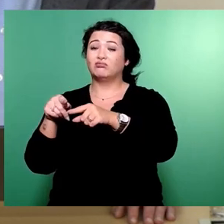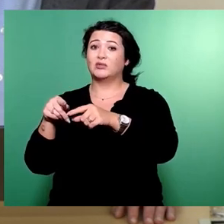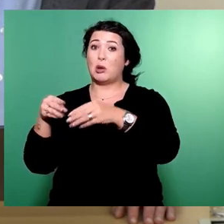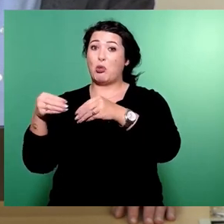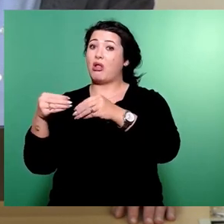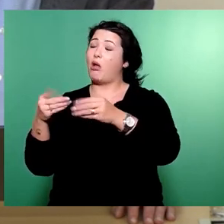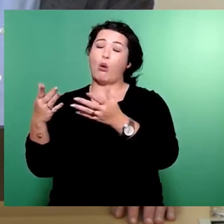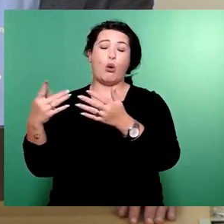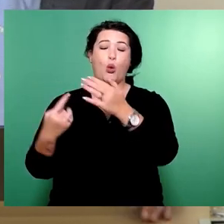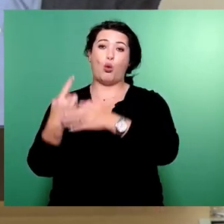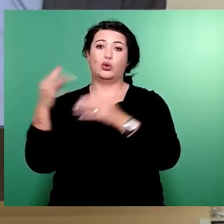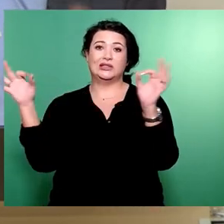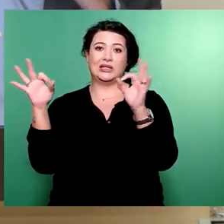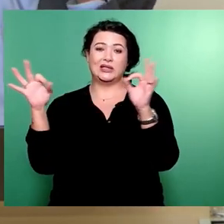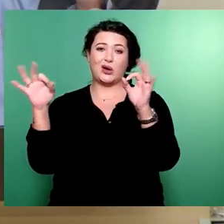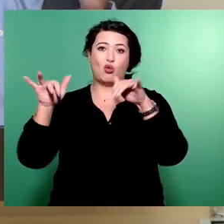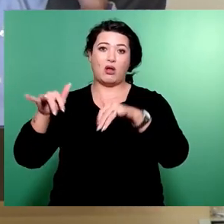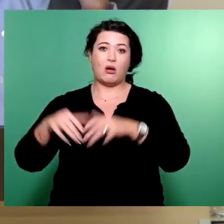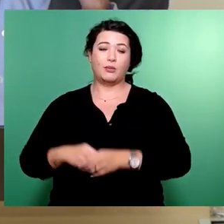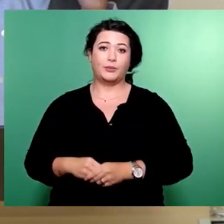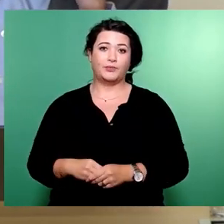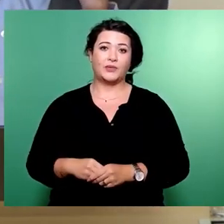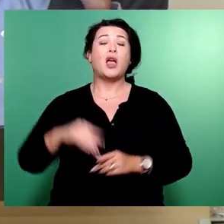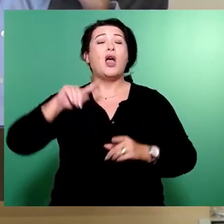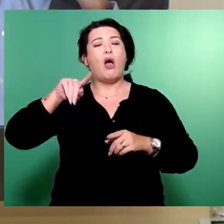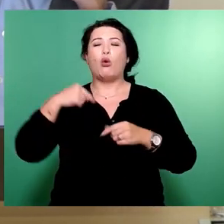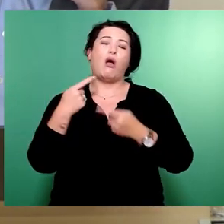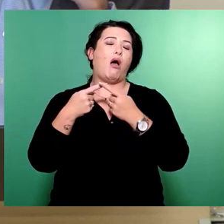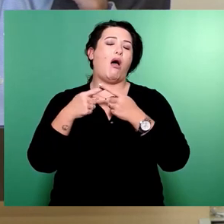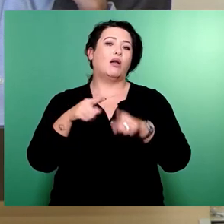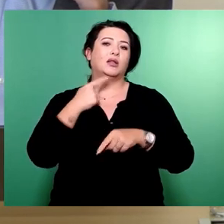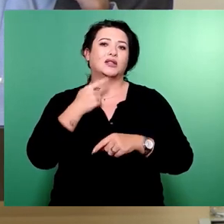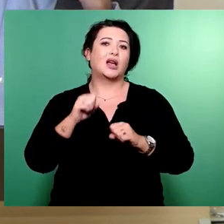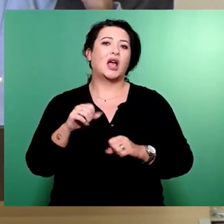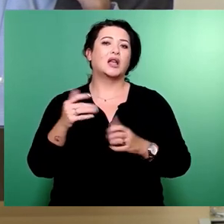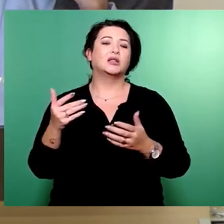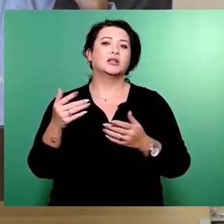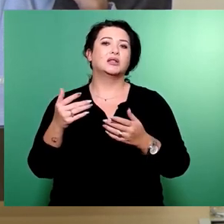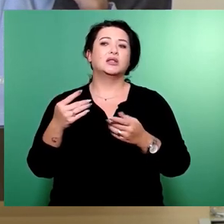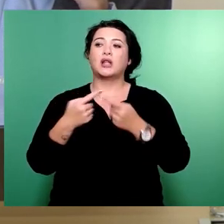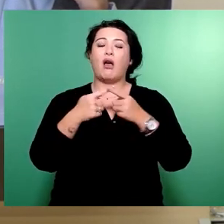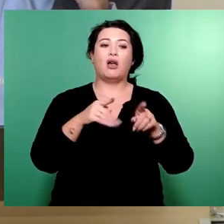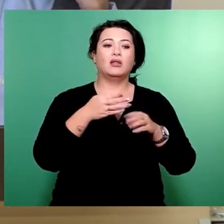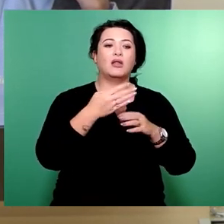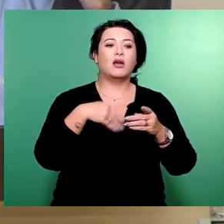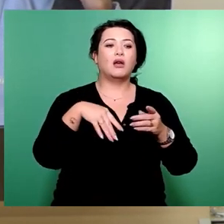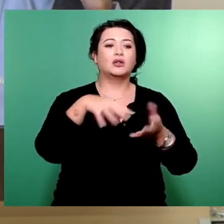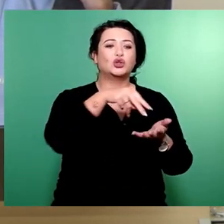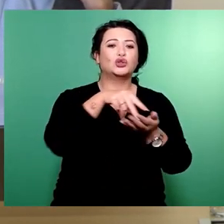Ich könnte es auch ein bisschen anders formulieren, es ist an manchen Stellen schon eine ganz schön kreative Buchführung.